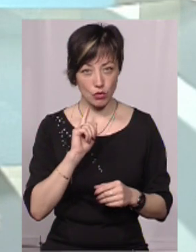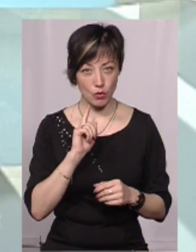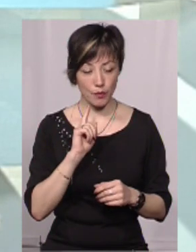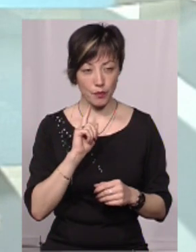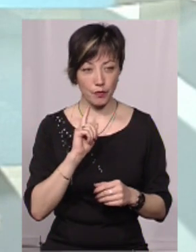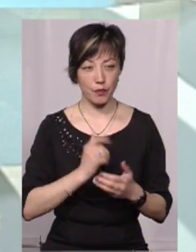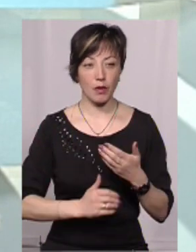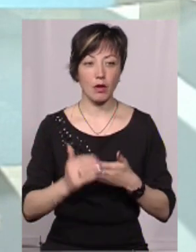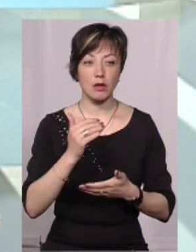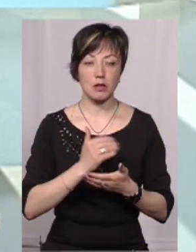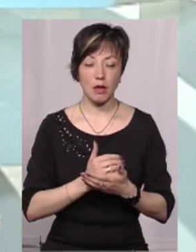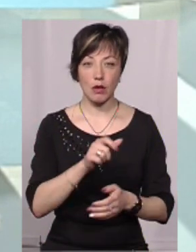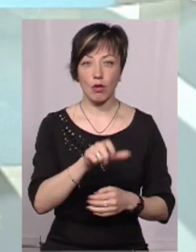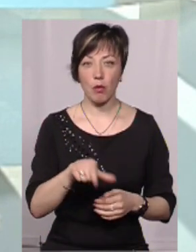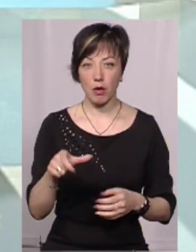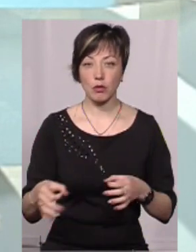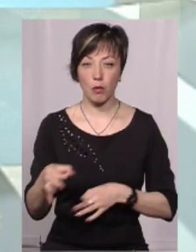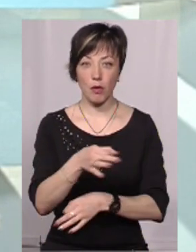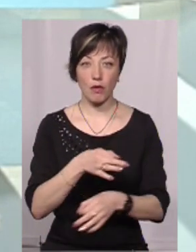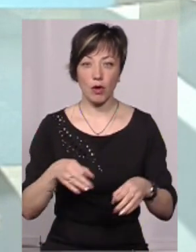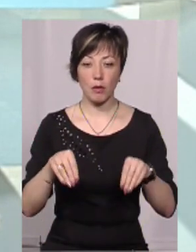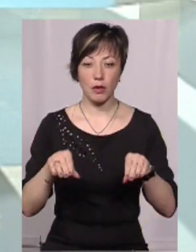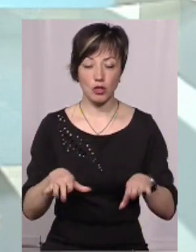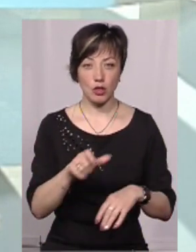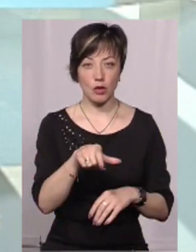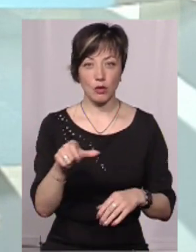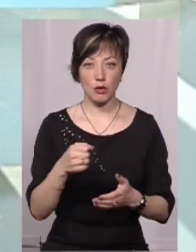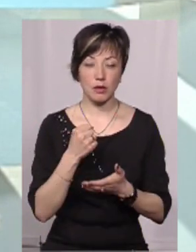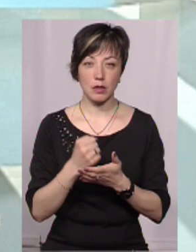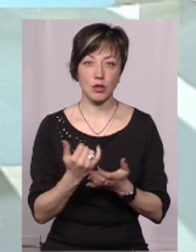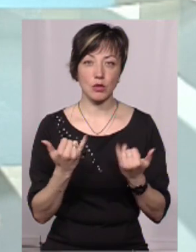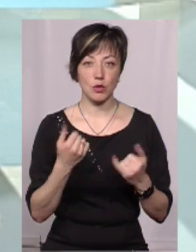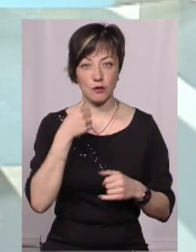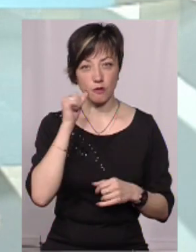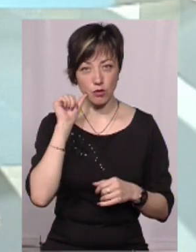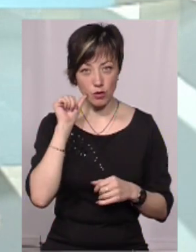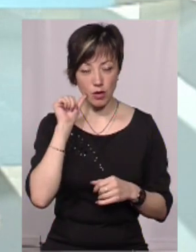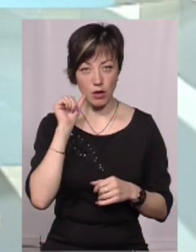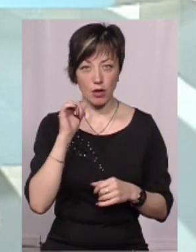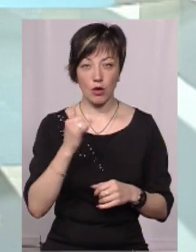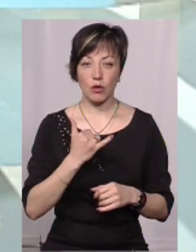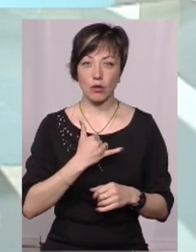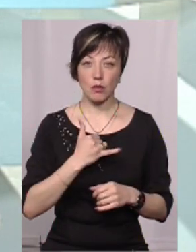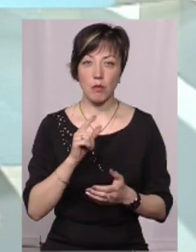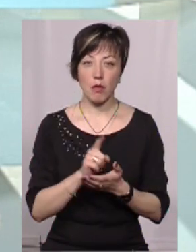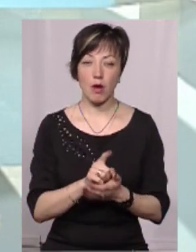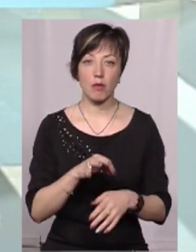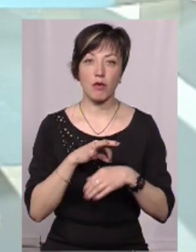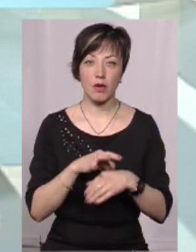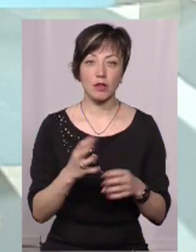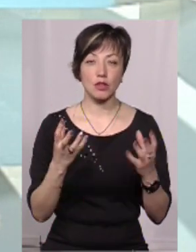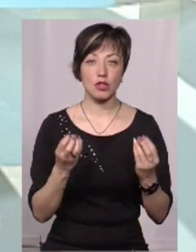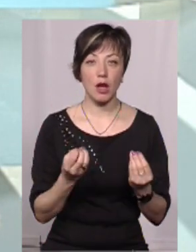по останньому громадському обговоренні, люди прийняли рішення, якщо не помиляюся, десь сьогодні, вчора, або сьогодні в них має провестися